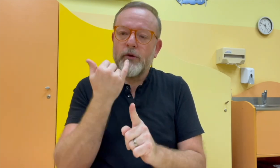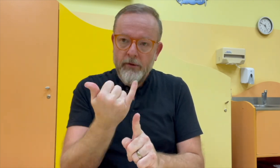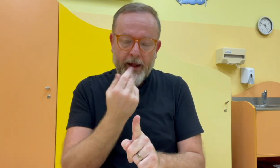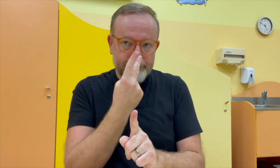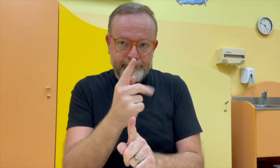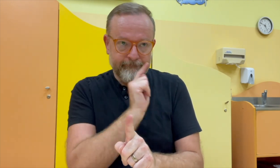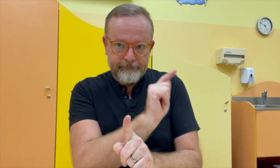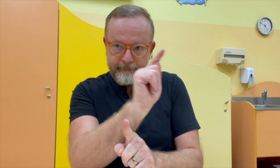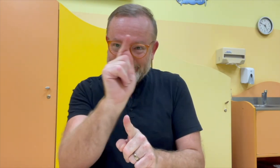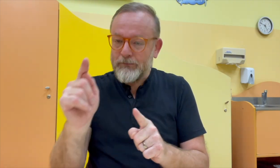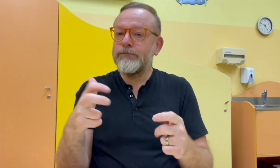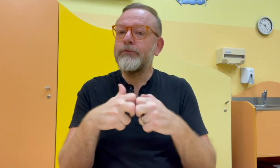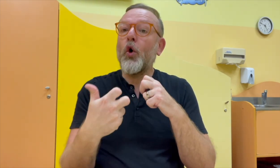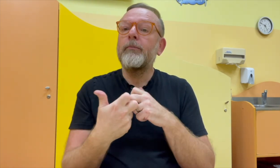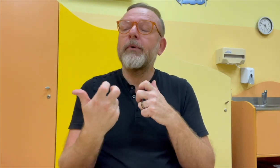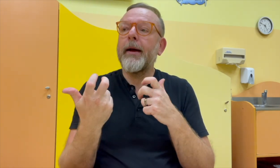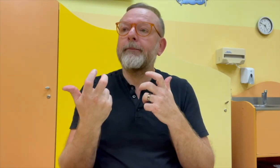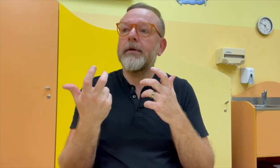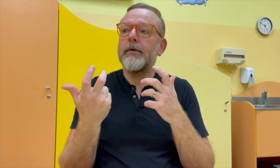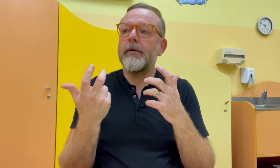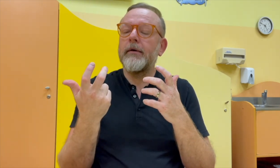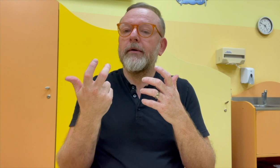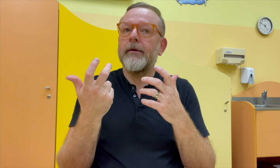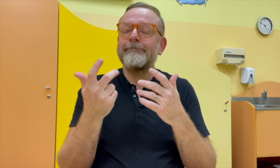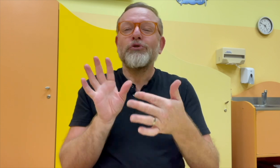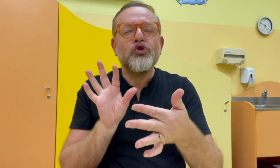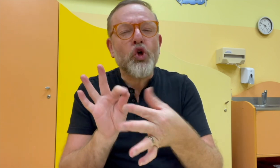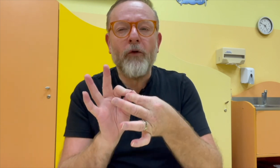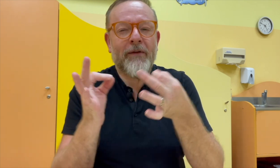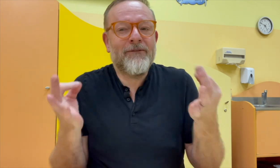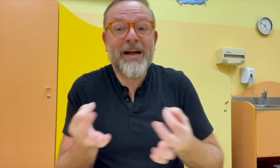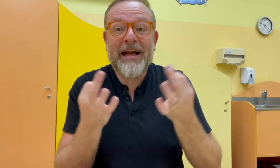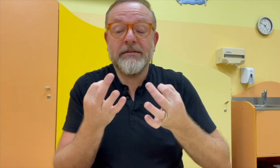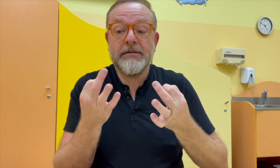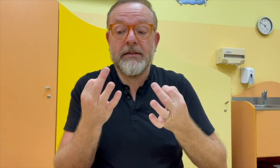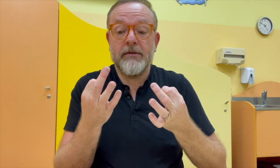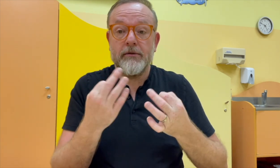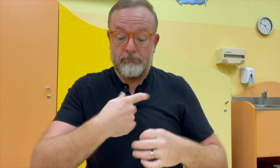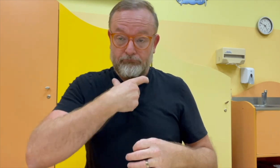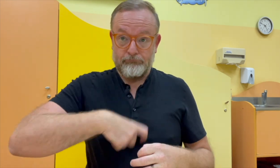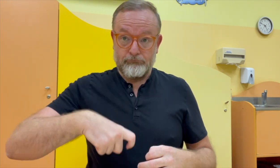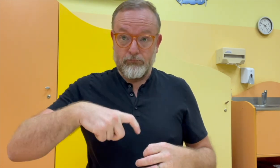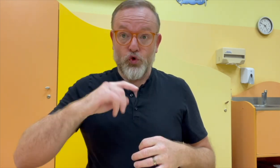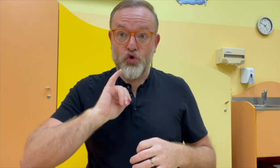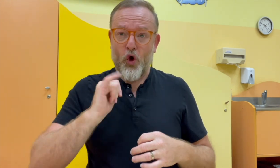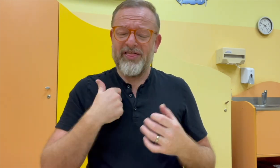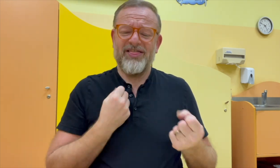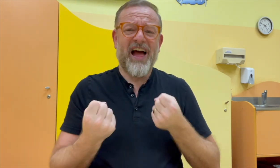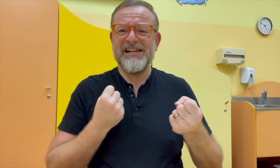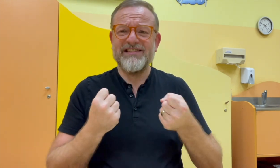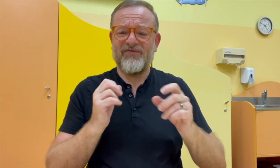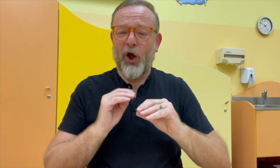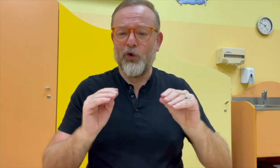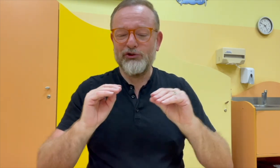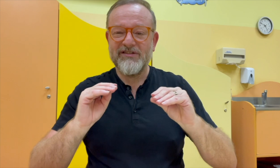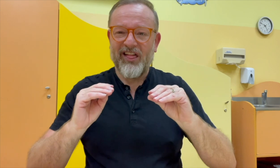opravdu spravedlivě rozdělit. Já vidím docela často a vnímám to jako problém, že jeden